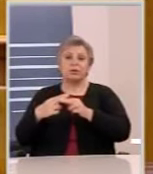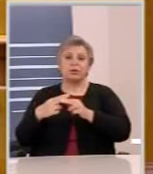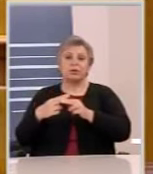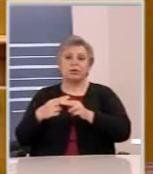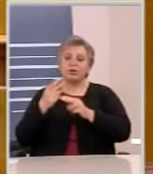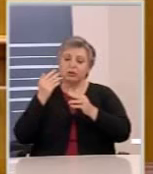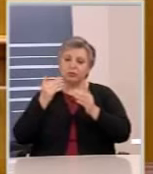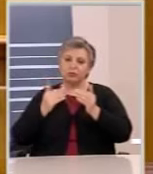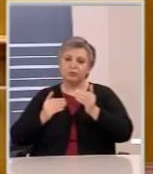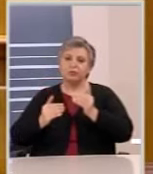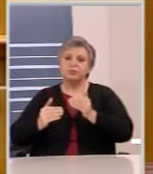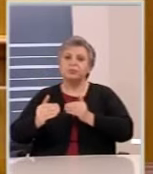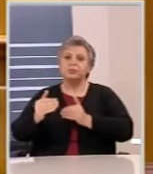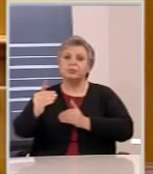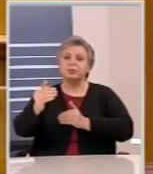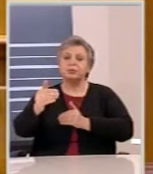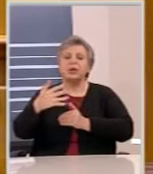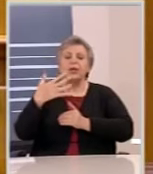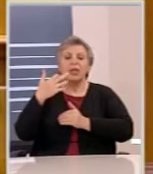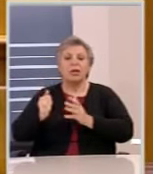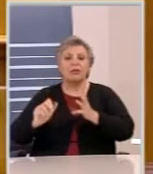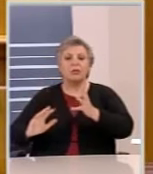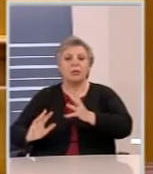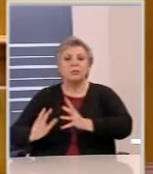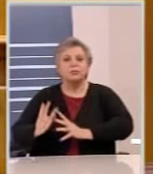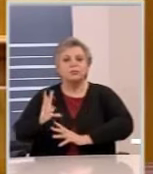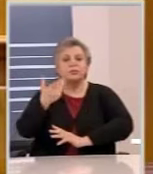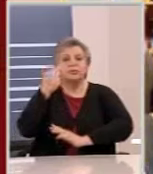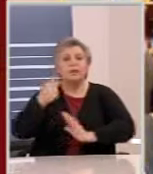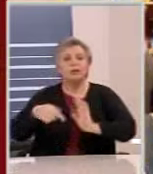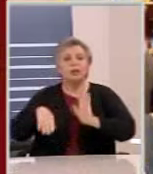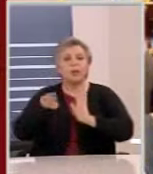για τη συνολική υπέρβαση της κρίσης και την έξοδο από το πρόγραμμα.